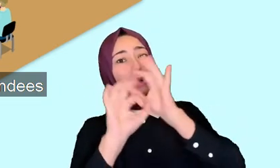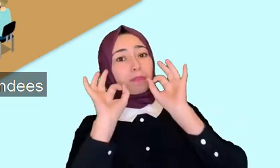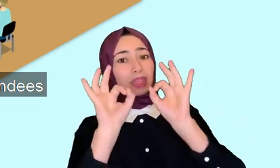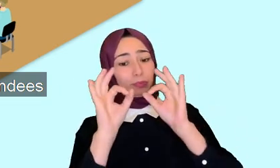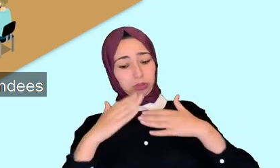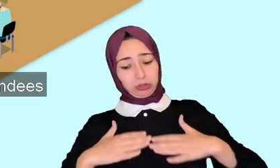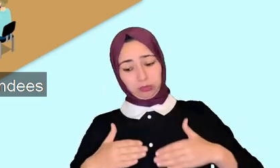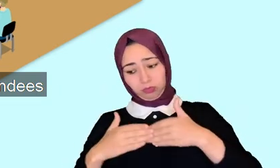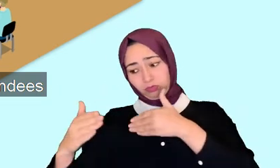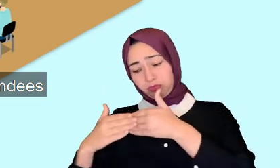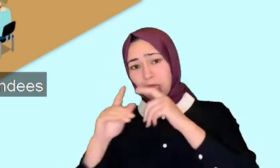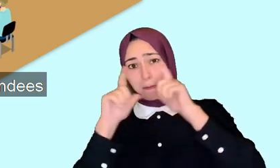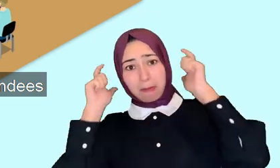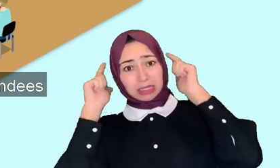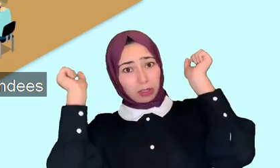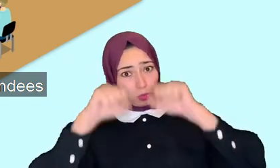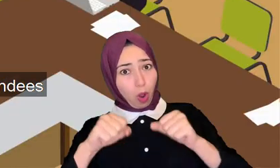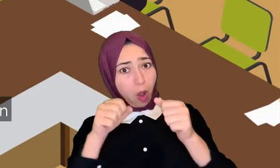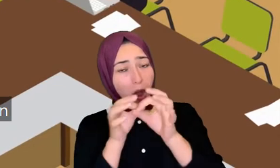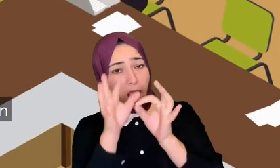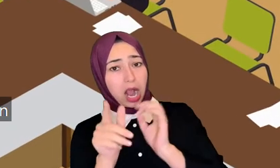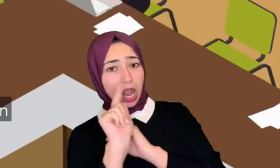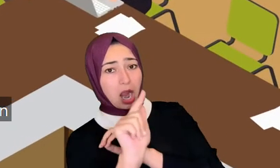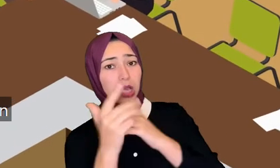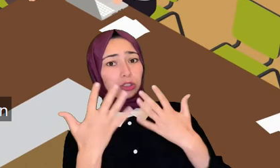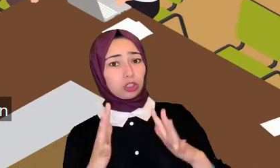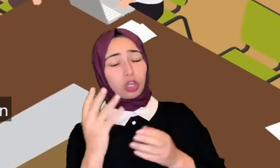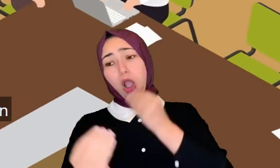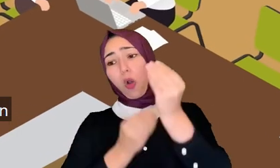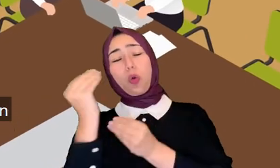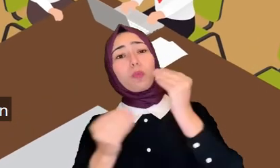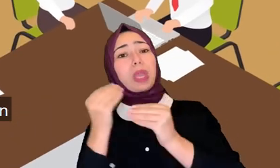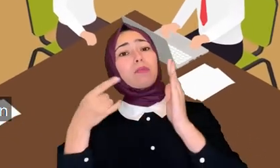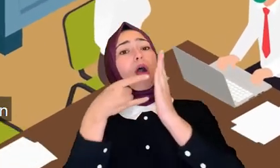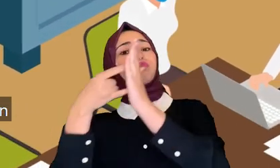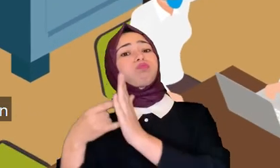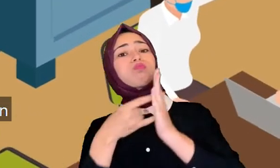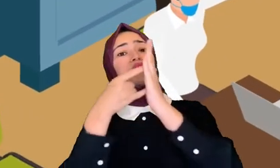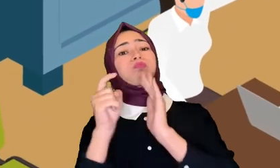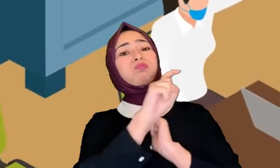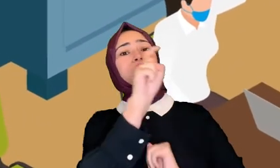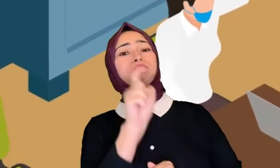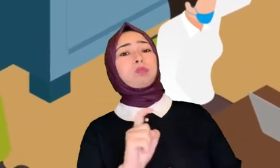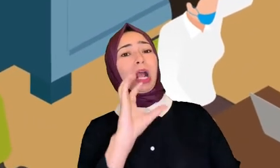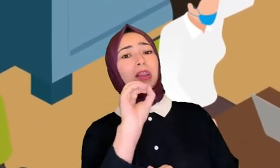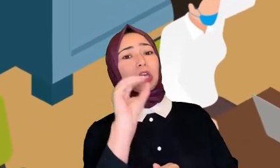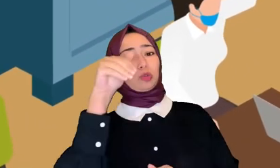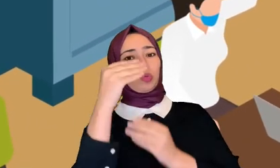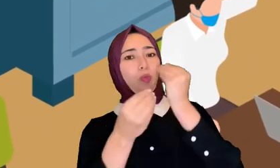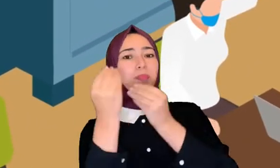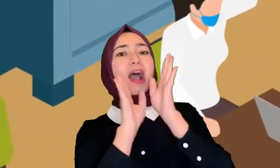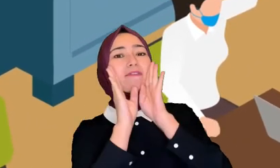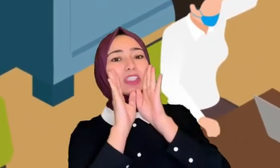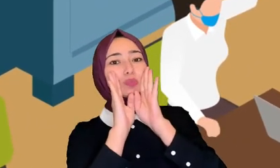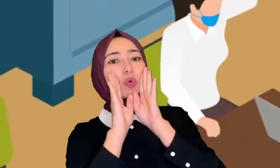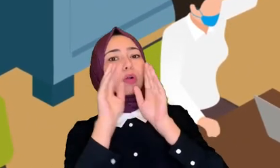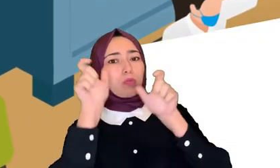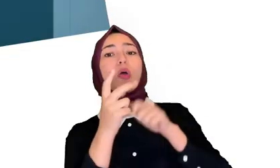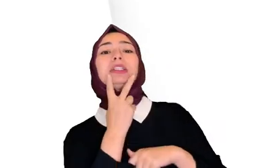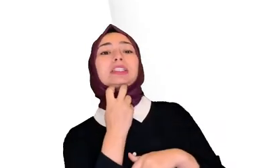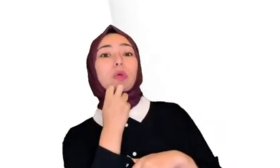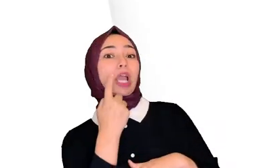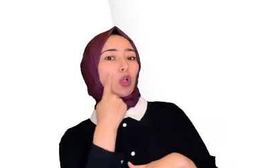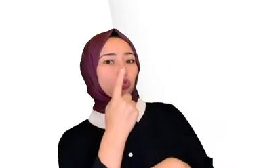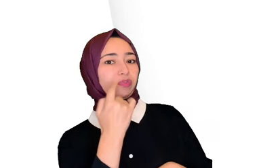بين الحاضرين مع الزمية ارتداء الكمامة وإلا تستعمل وسائل الاتصال الحديثة باش المواطنين يتابعوا الاجتماعات ويقدموا